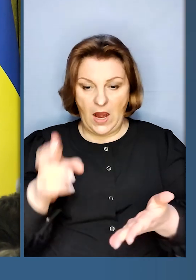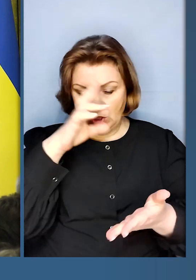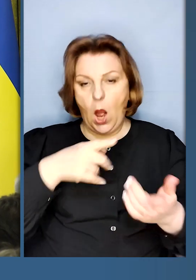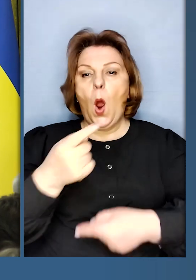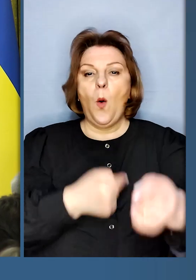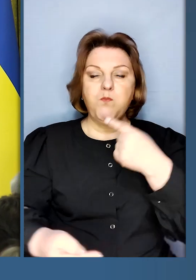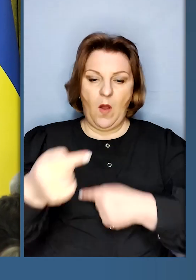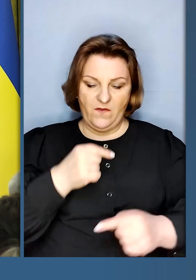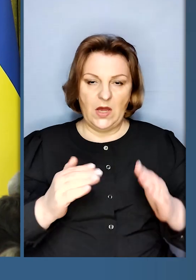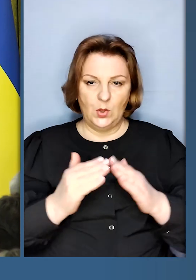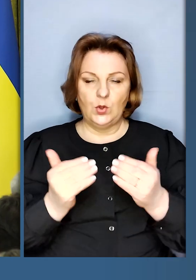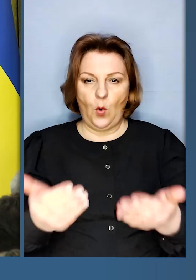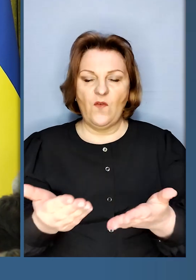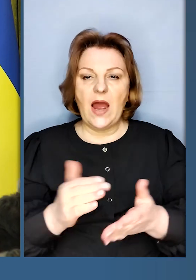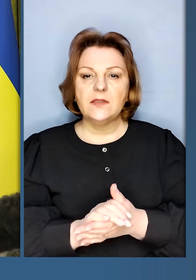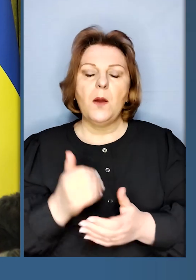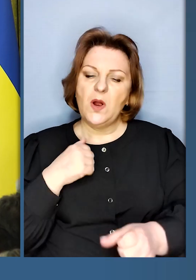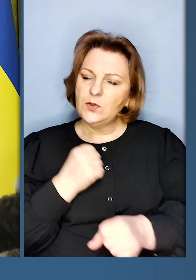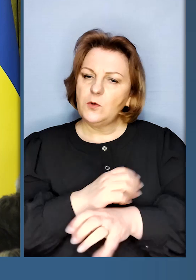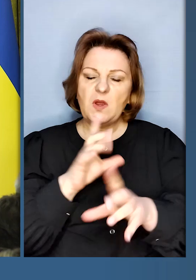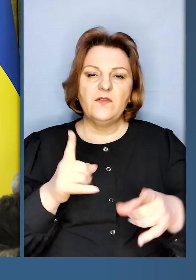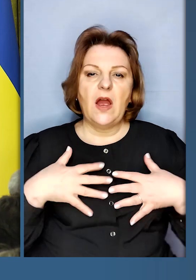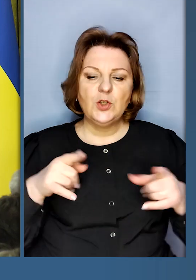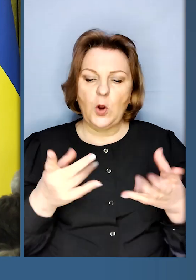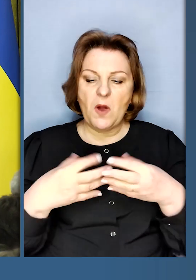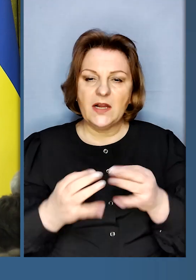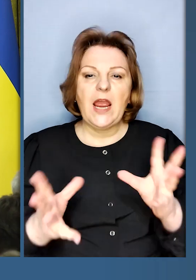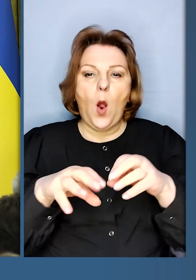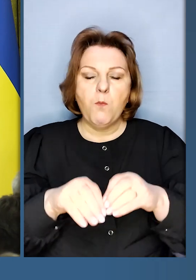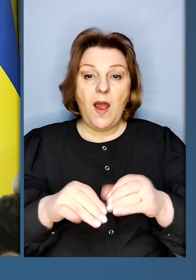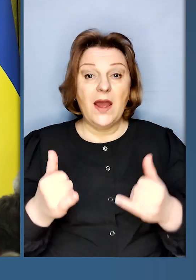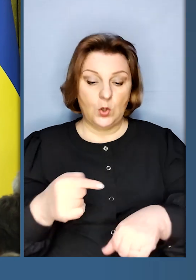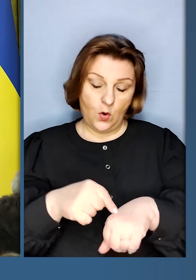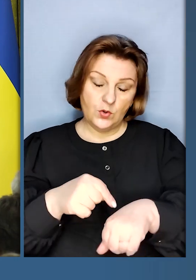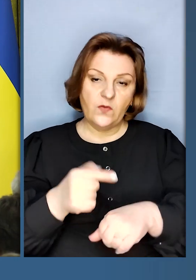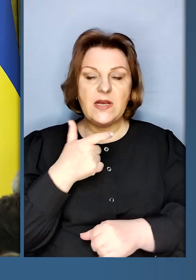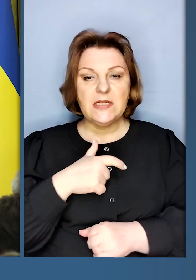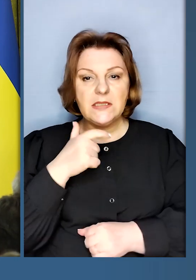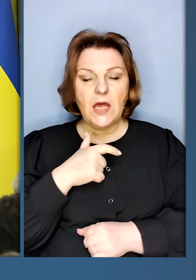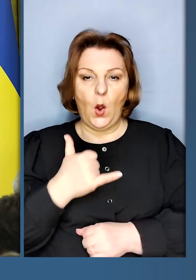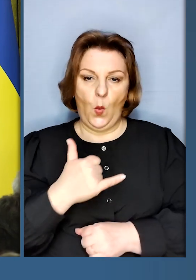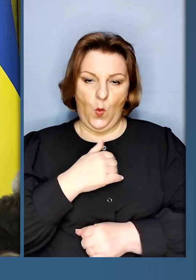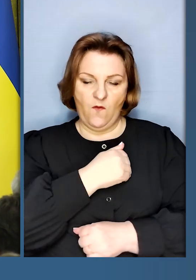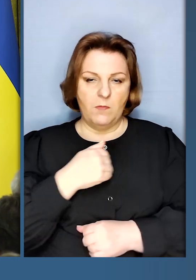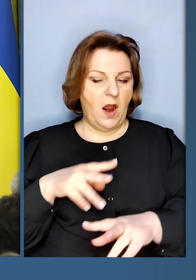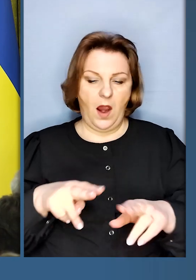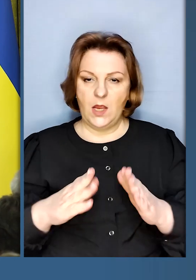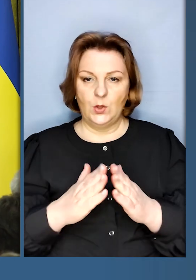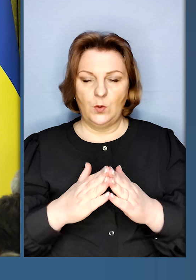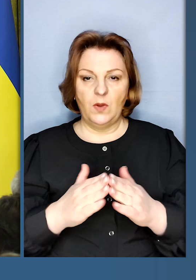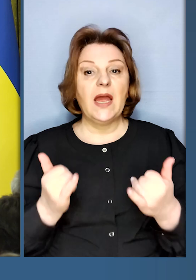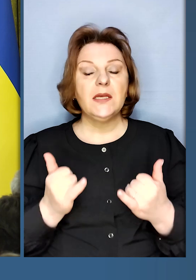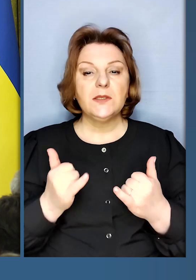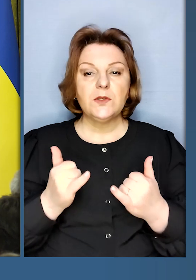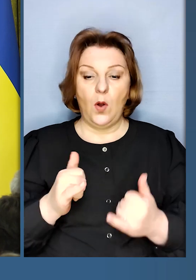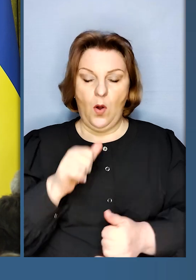повернуться до вас. Ми зробимо все для того, щоб родини об'єдналися. Сьогодні вони почуваються себе в нас як